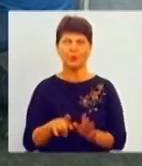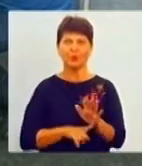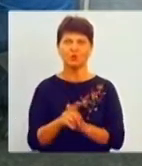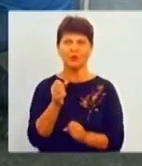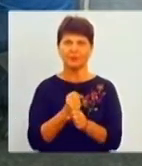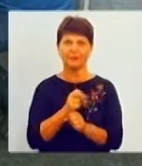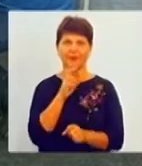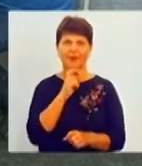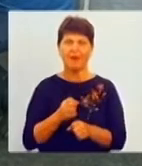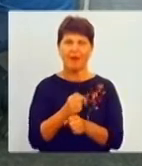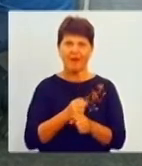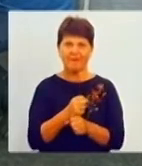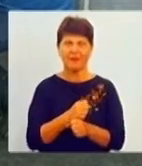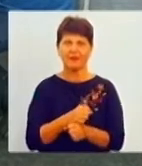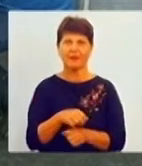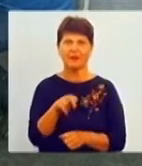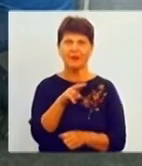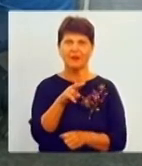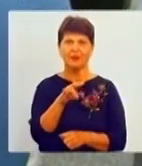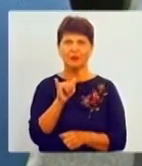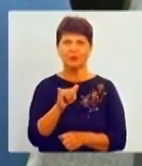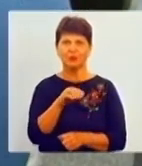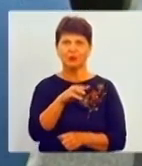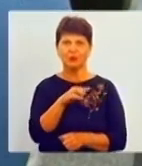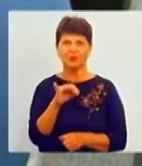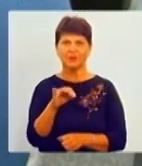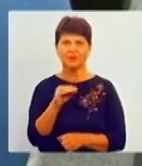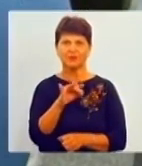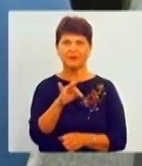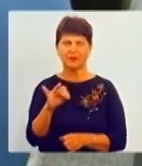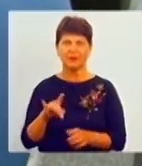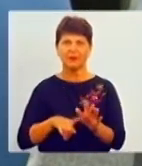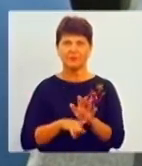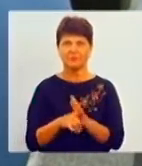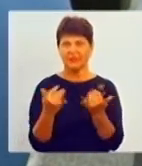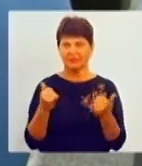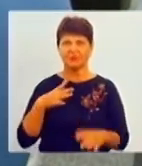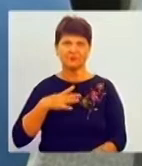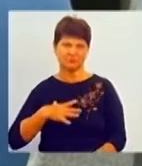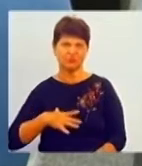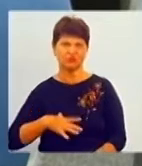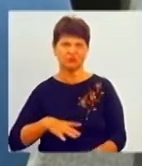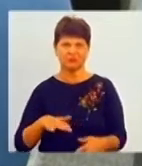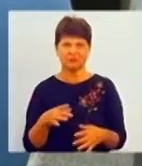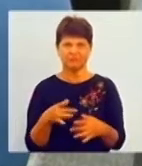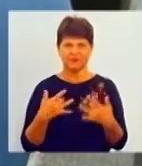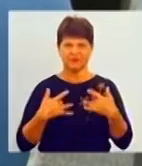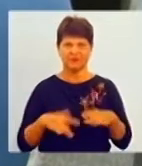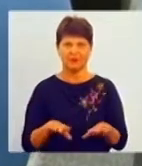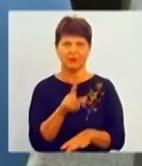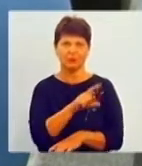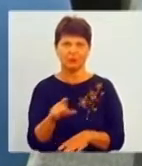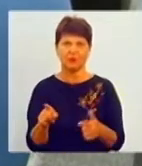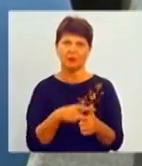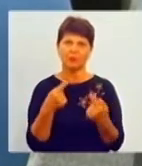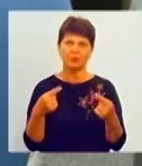'ярня, працює duty-free аеропорт. Тепер ви змушені будете звільняти людей, чи якось будете по-іншому регулювати